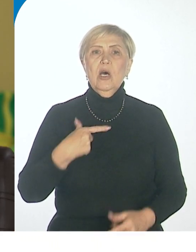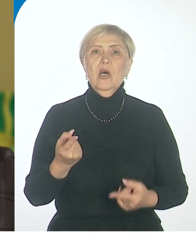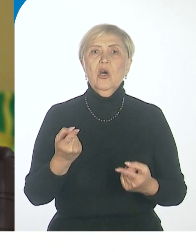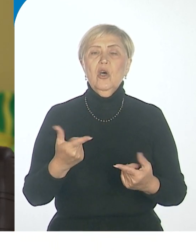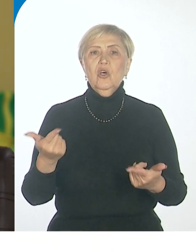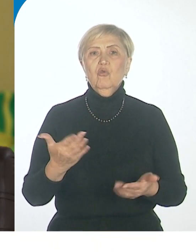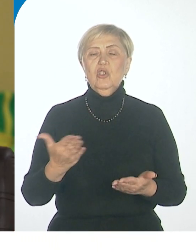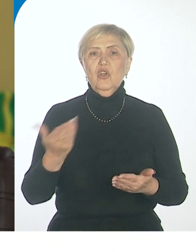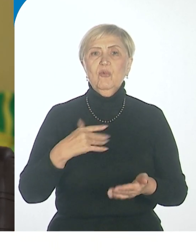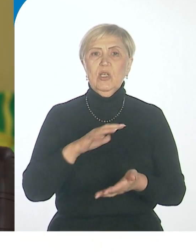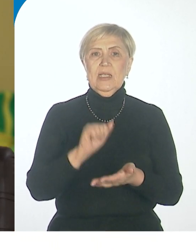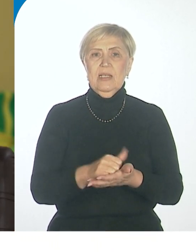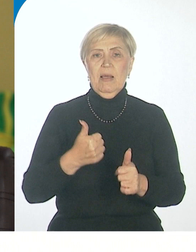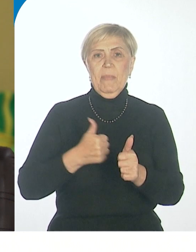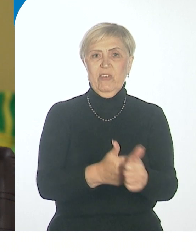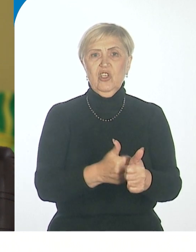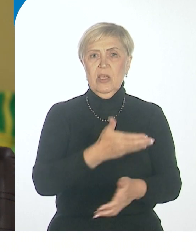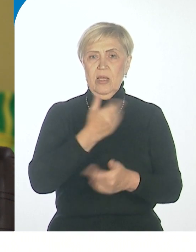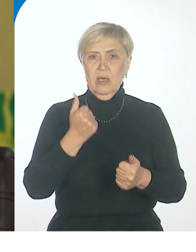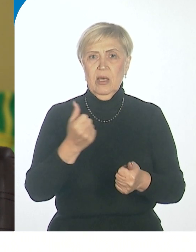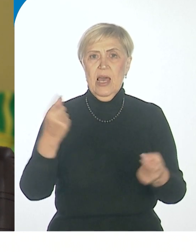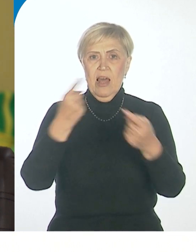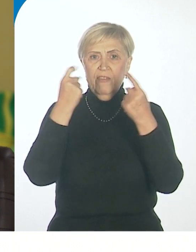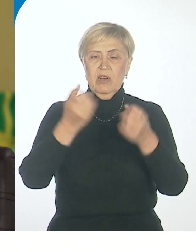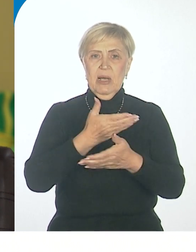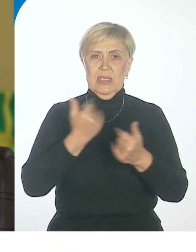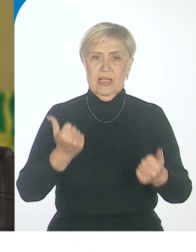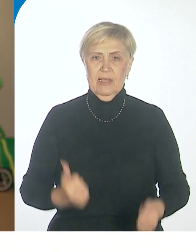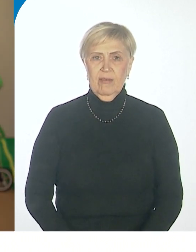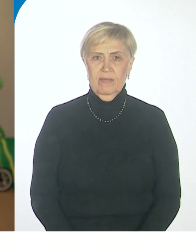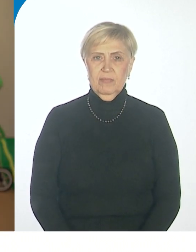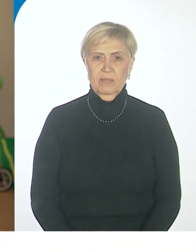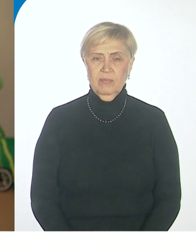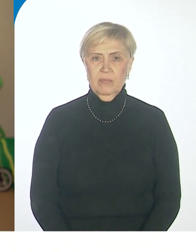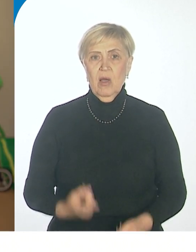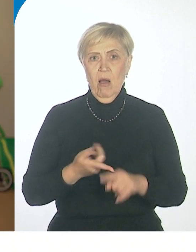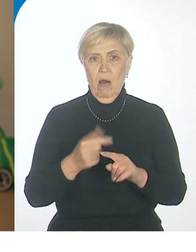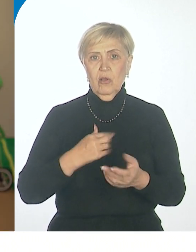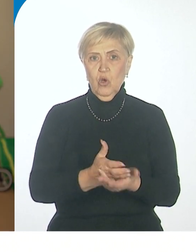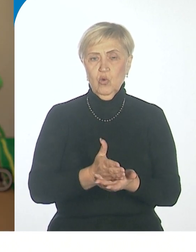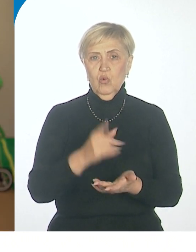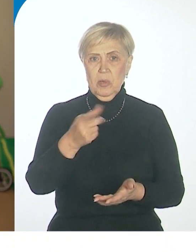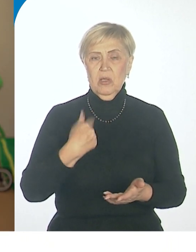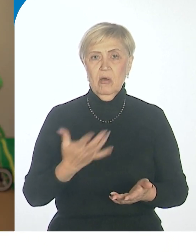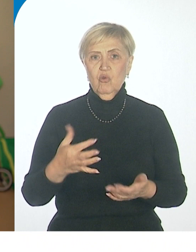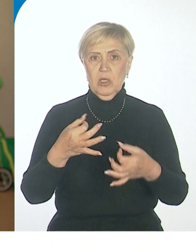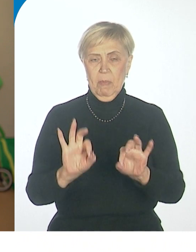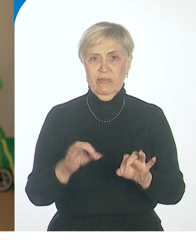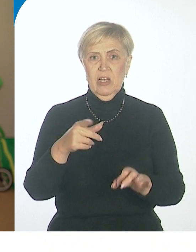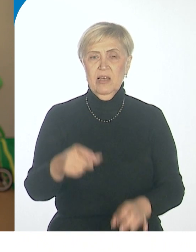сопровождение? Ничего нет. Информации нет. А вот эта служба, она как раз позволяет